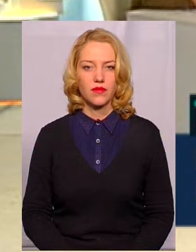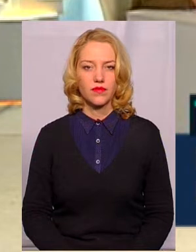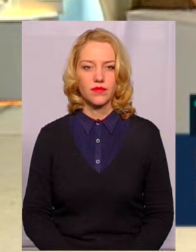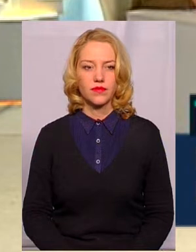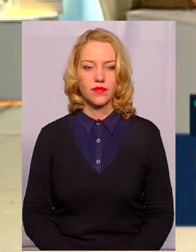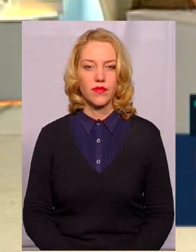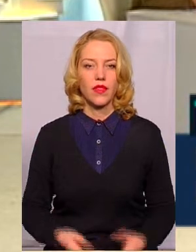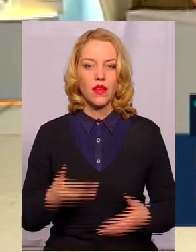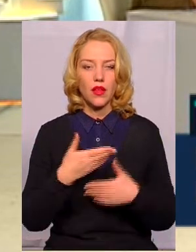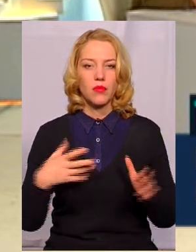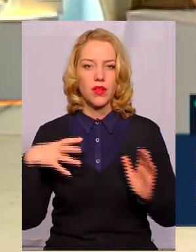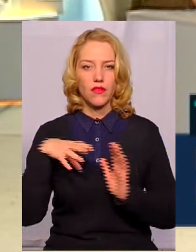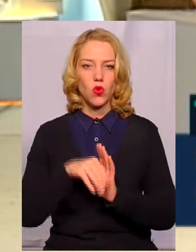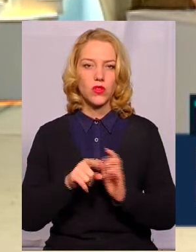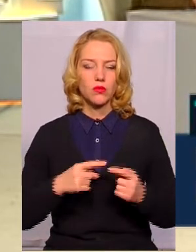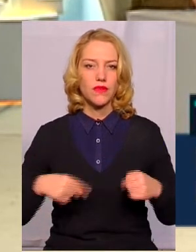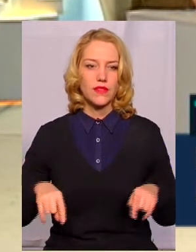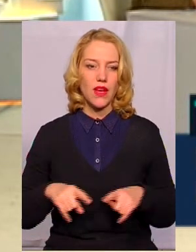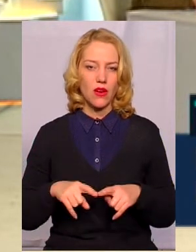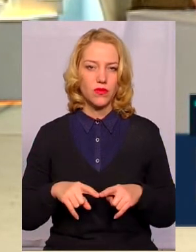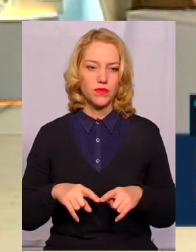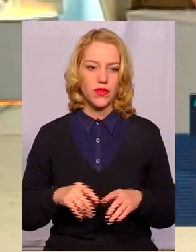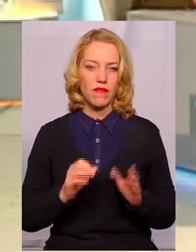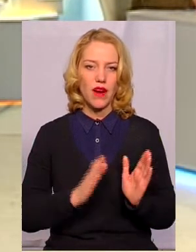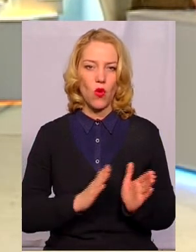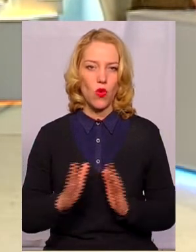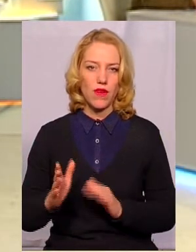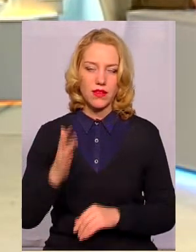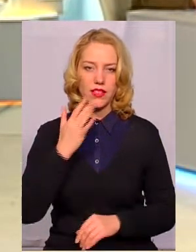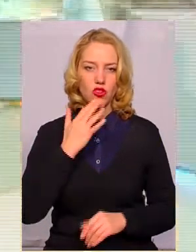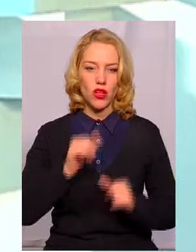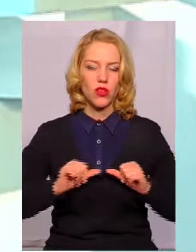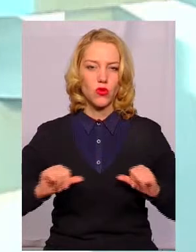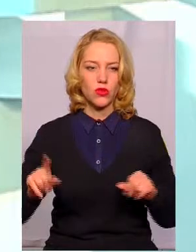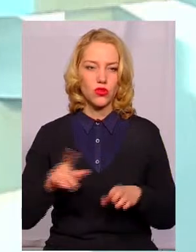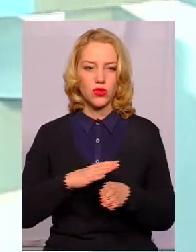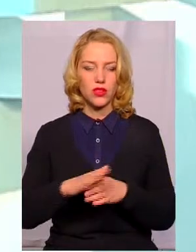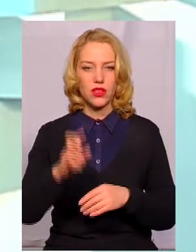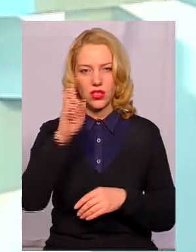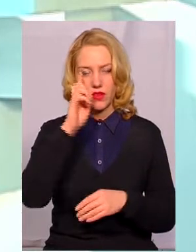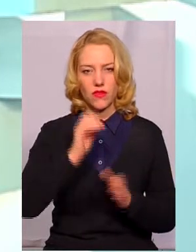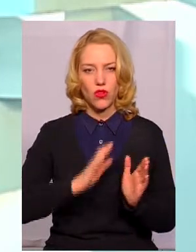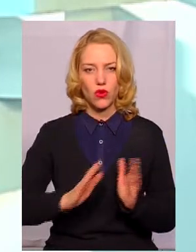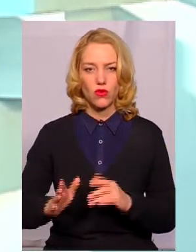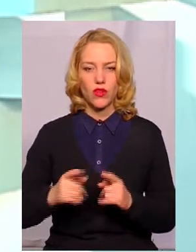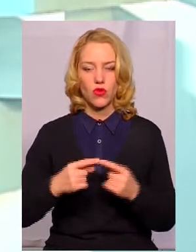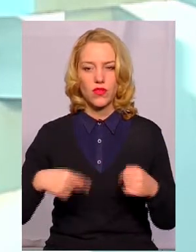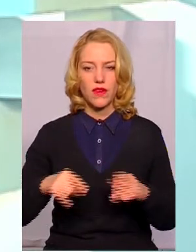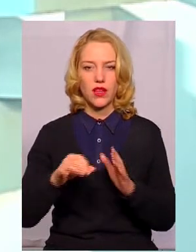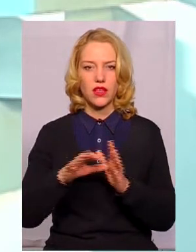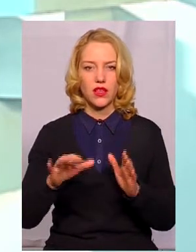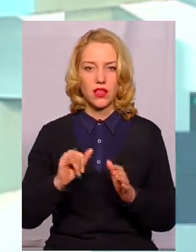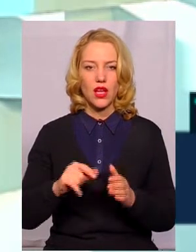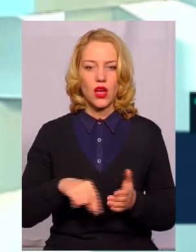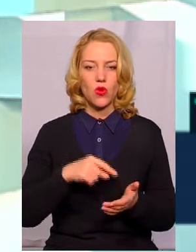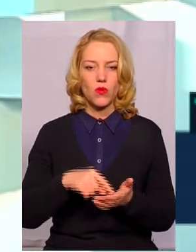Ми входимо до сфери регулювання Національної комісії, що здійснює державне регулювання у сферах енергетики